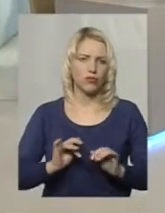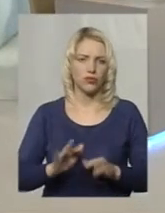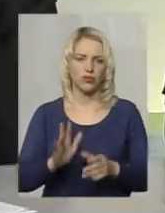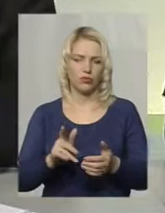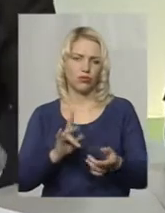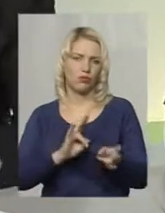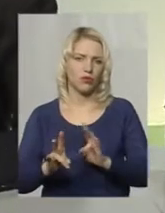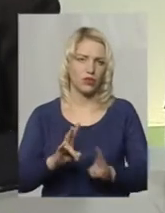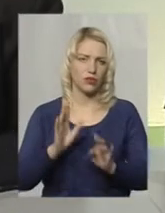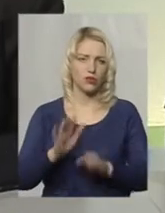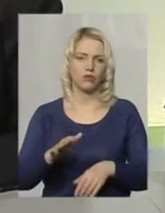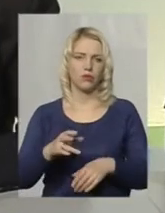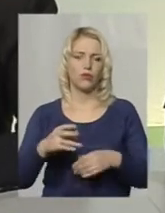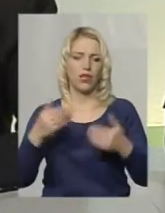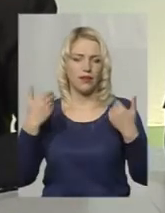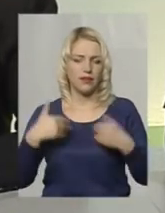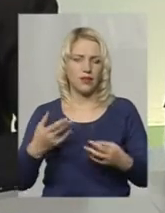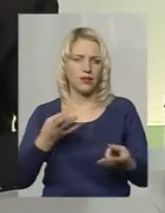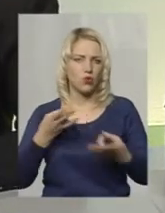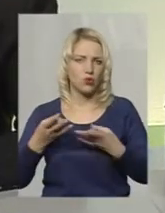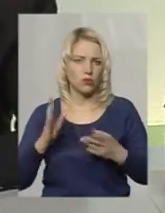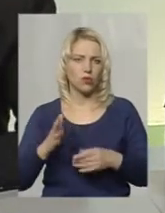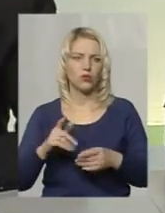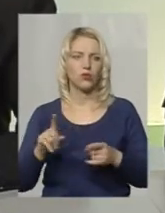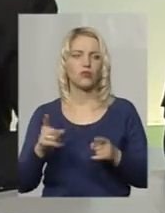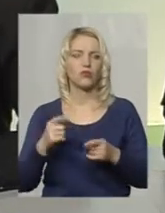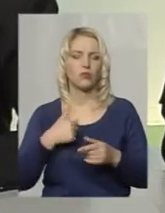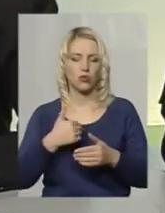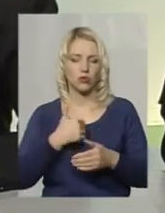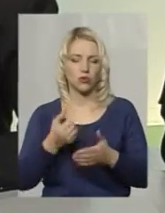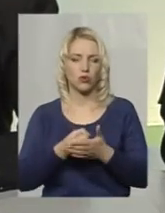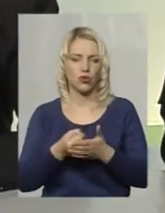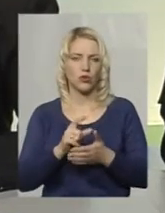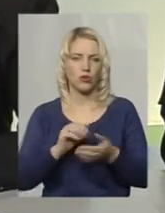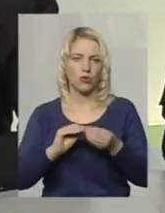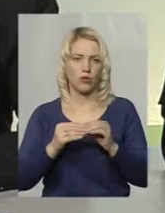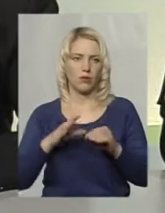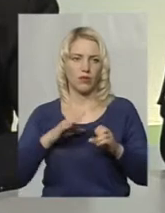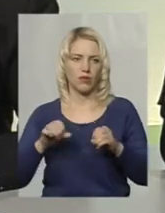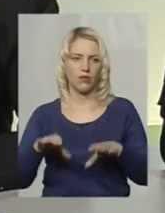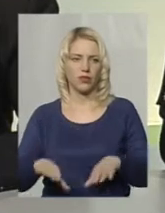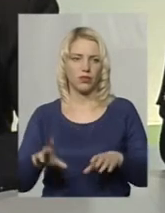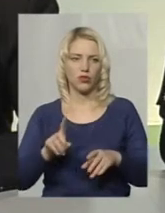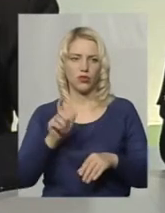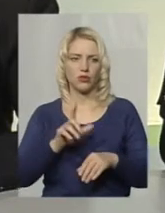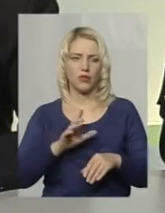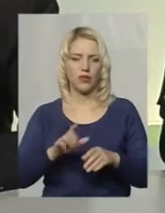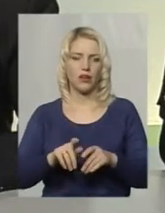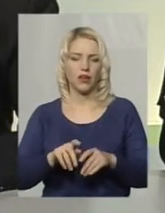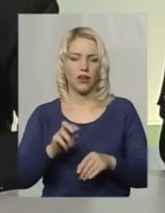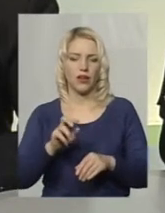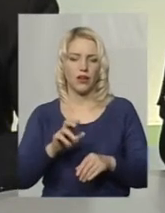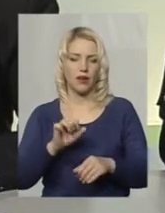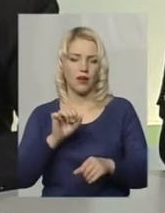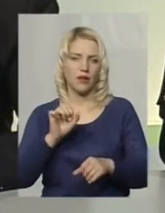провокації, можливі тілесні ушкодження і все далі. Чого ми хочемо добитися? Щоб проблема була вирішена, це по-перше. По-друге, щоб розблокували рух. І для цього